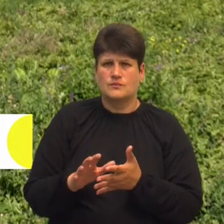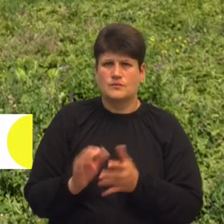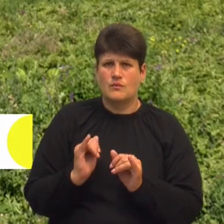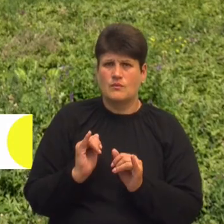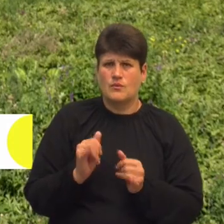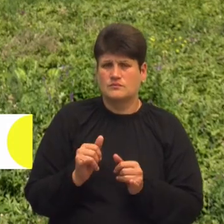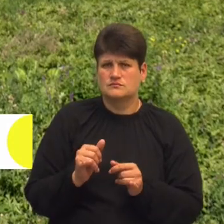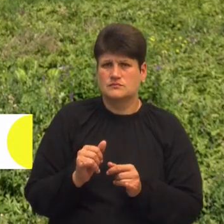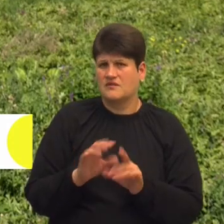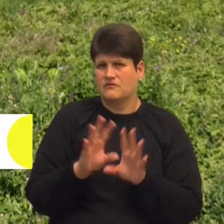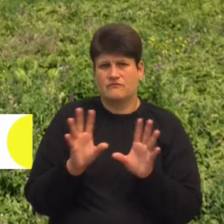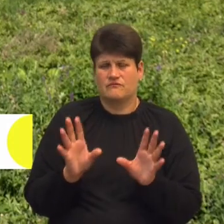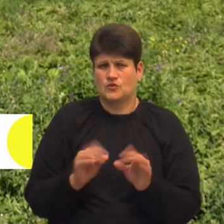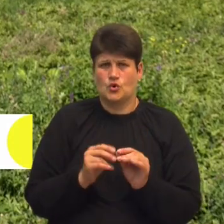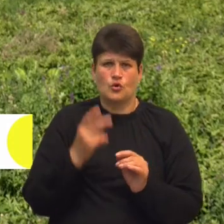В принципі, так все.